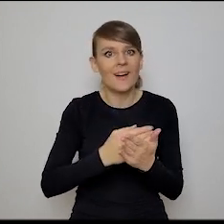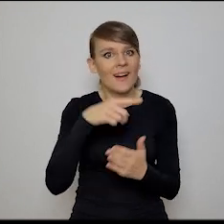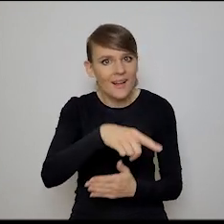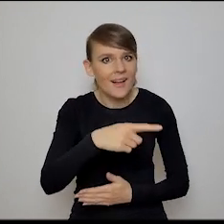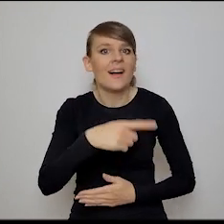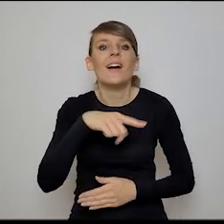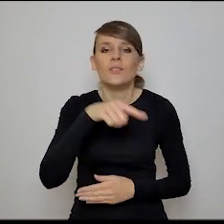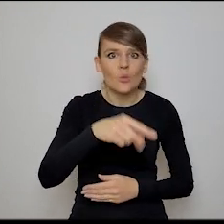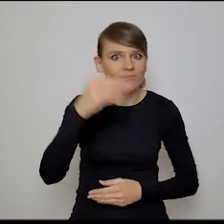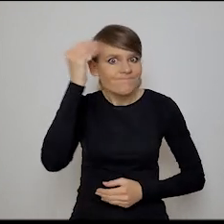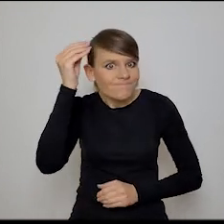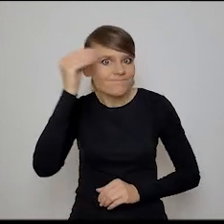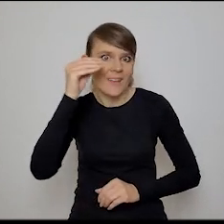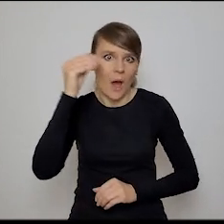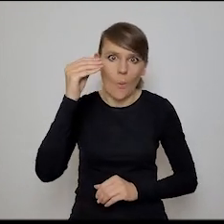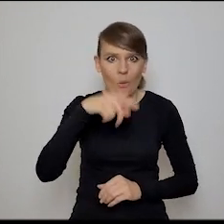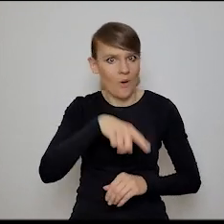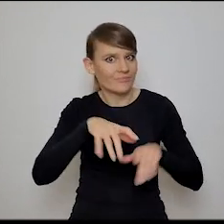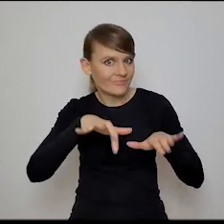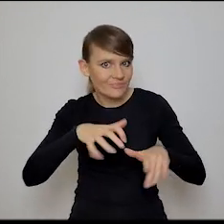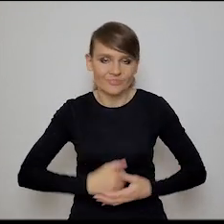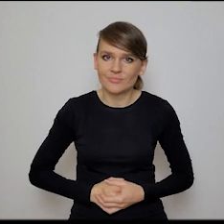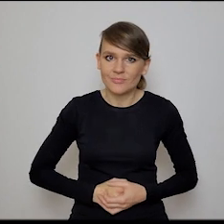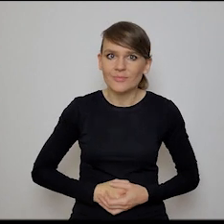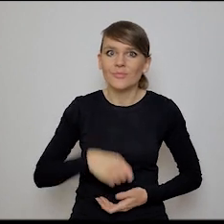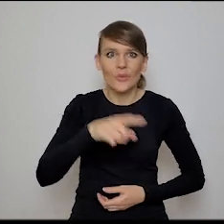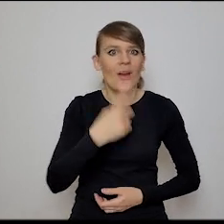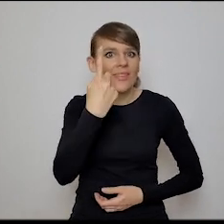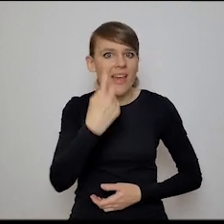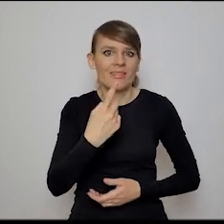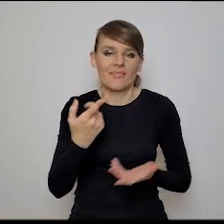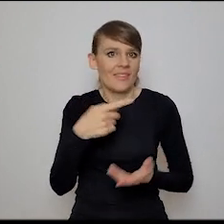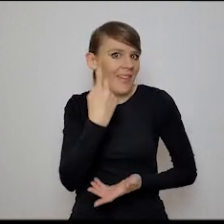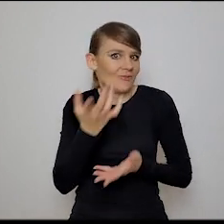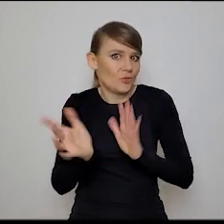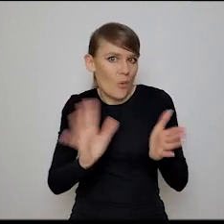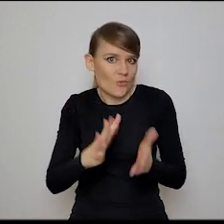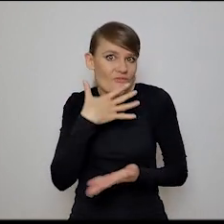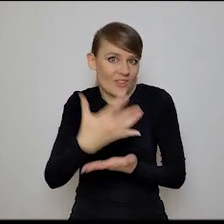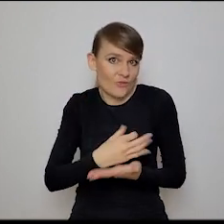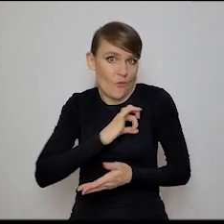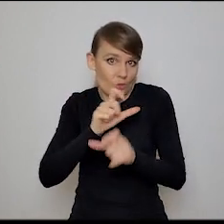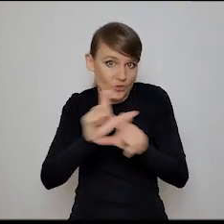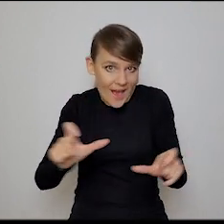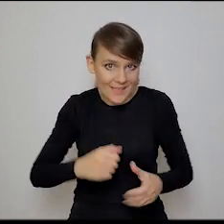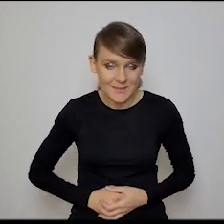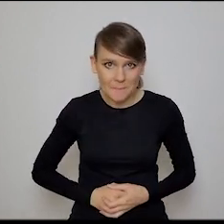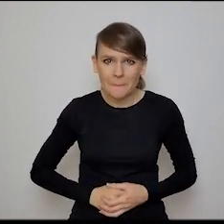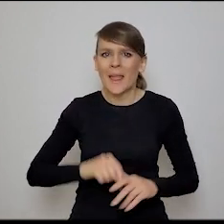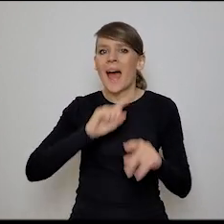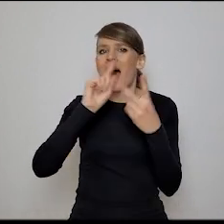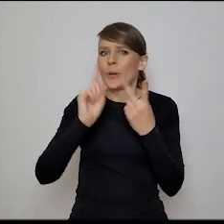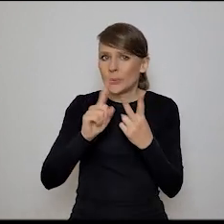tak dalej, więc to jest jakaś jedna forma, wiesz, inwestowania swojego czasu, a druga to jest pewnie nie